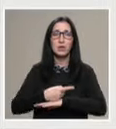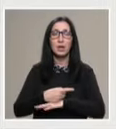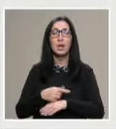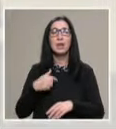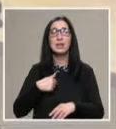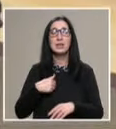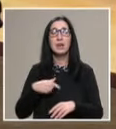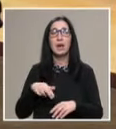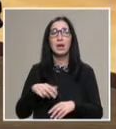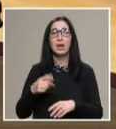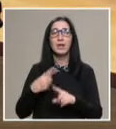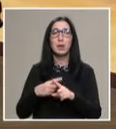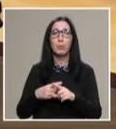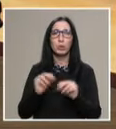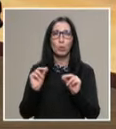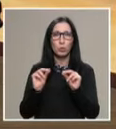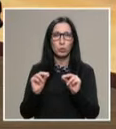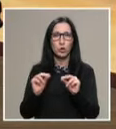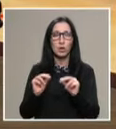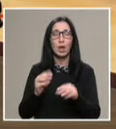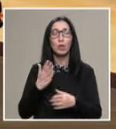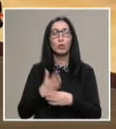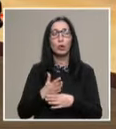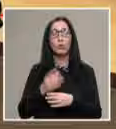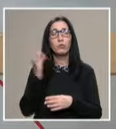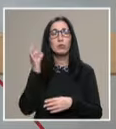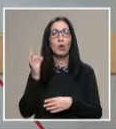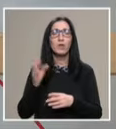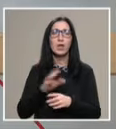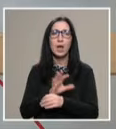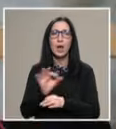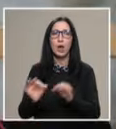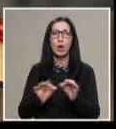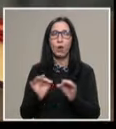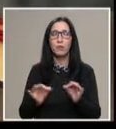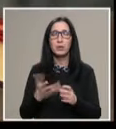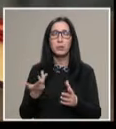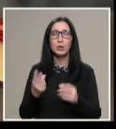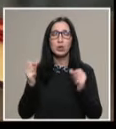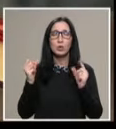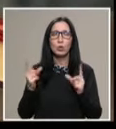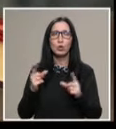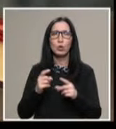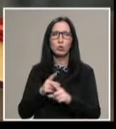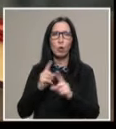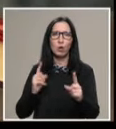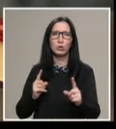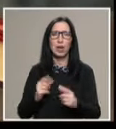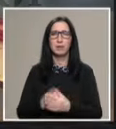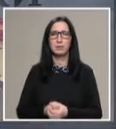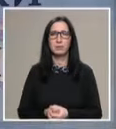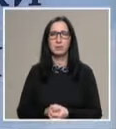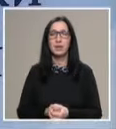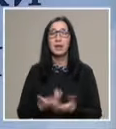провеждаме онлайн и хибридно обучение, докато в условията на COVID беше изключително онлайн синхронно обучение.